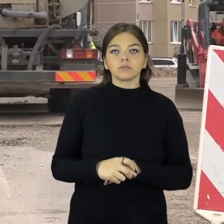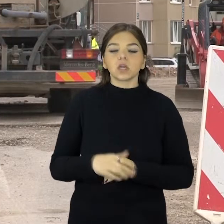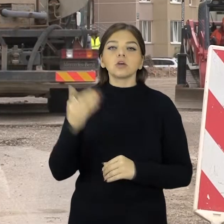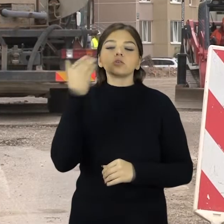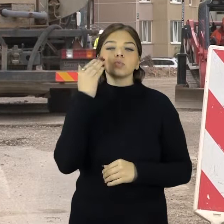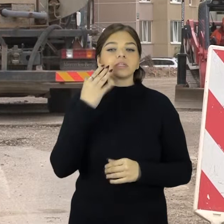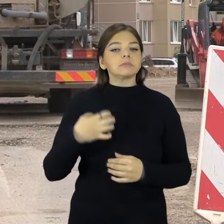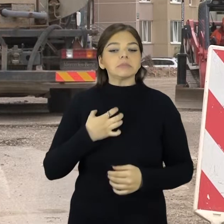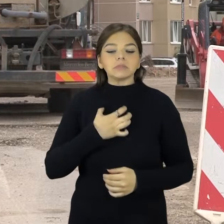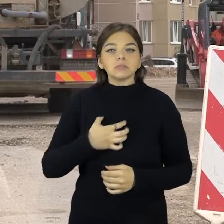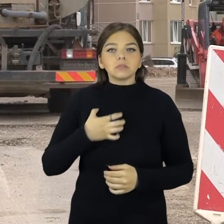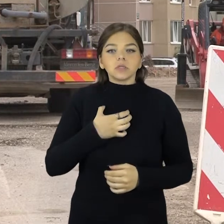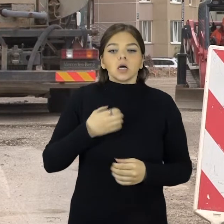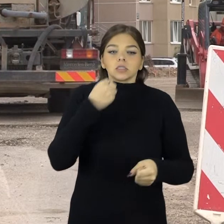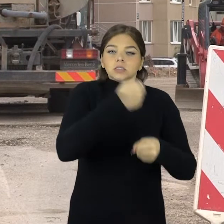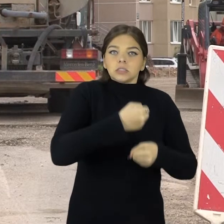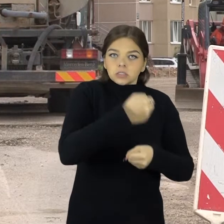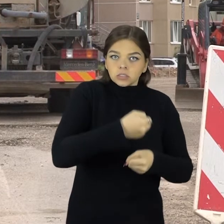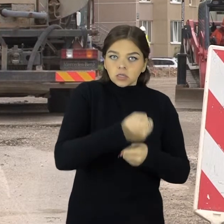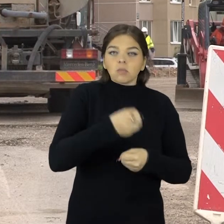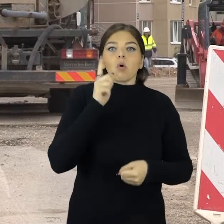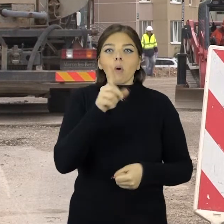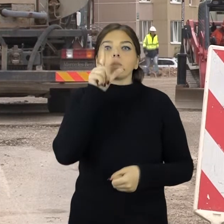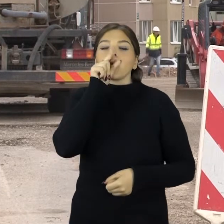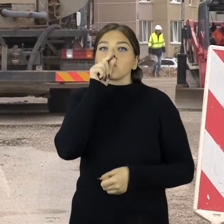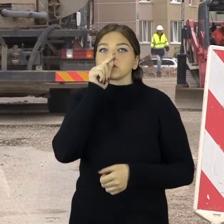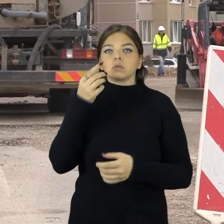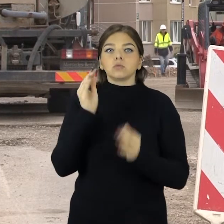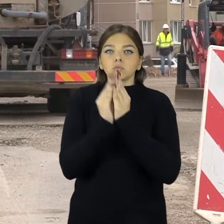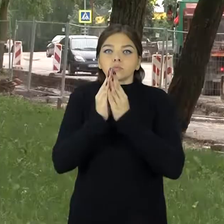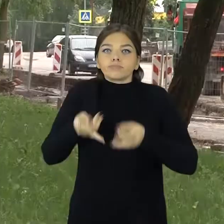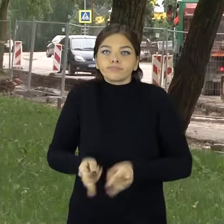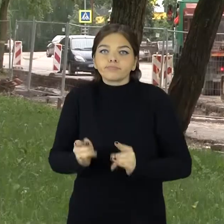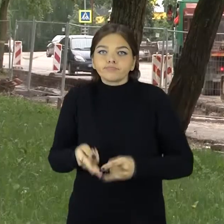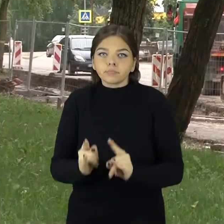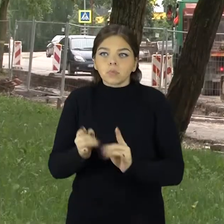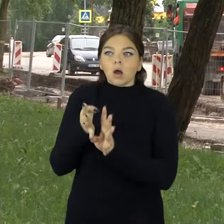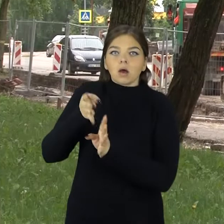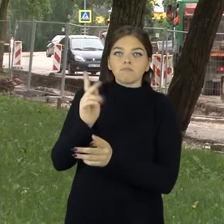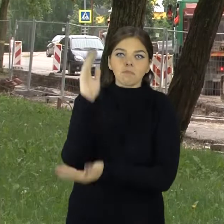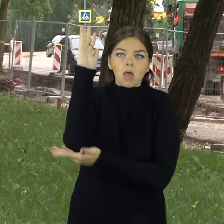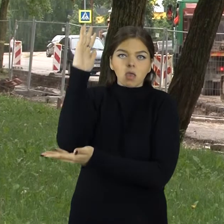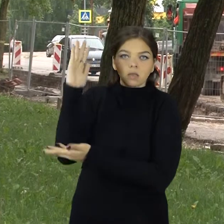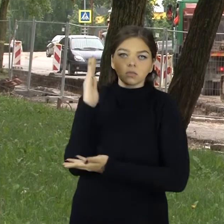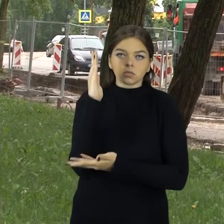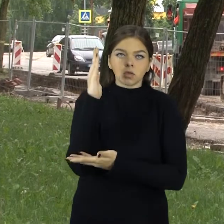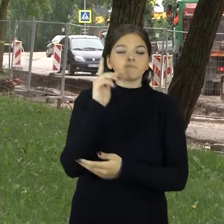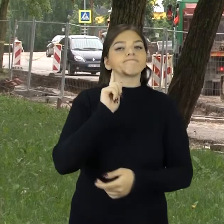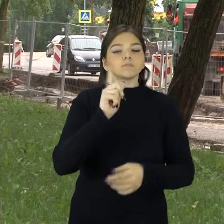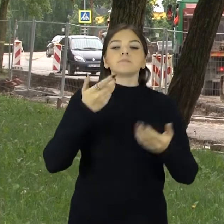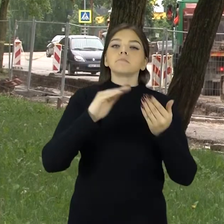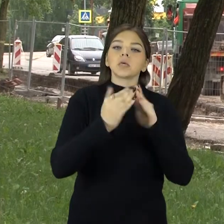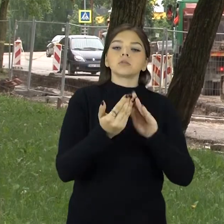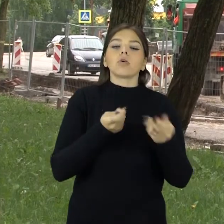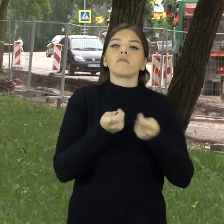gyvenantį šiauliečiai baimenasi, kad darbai vykdomi, kol peri paukščiai, pjaunama žauliai, medžiai. Tačiau miesto valdžios atstovai